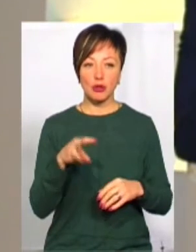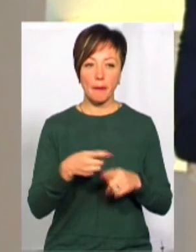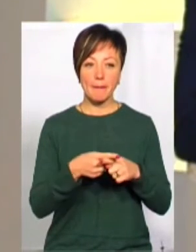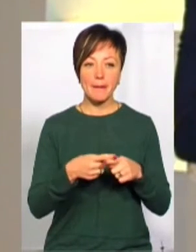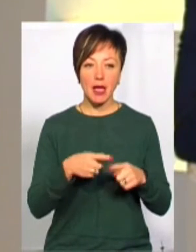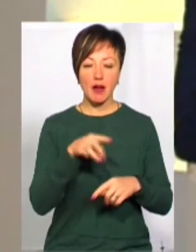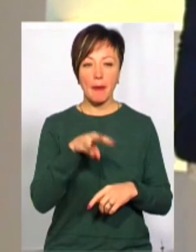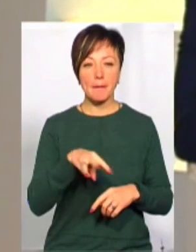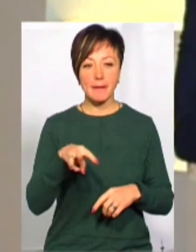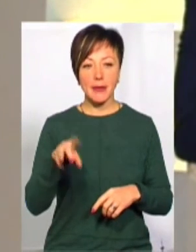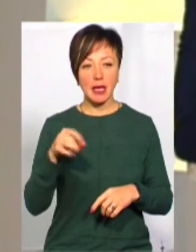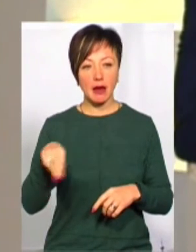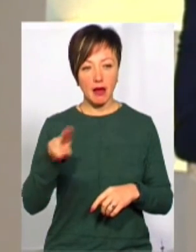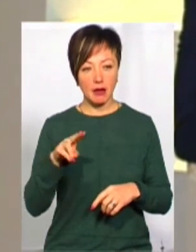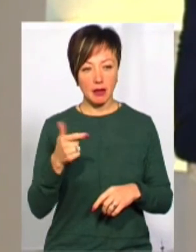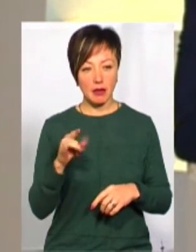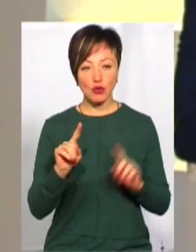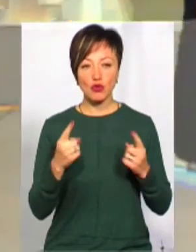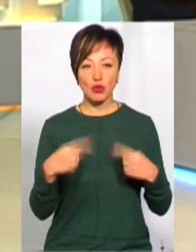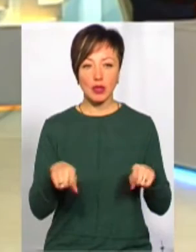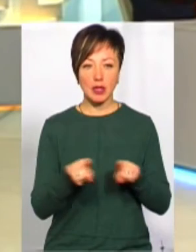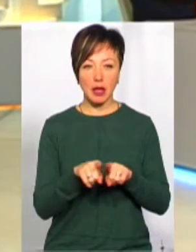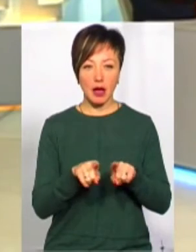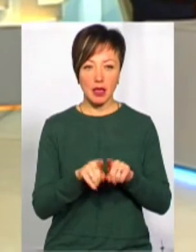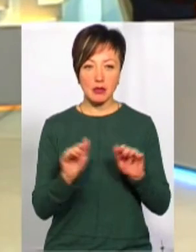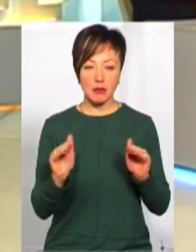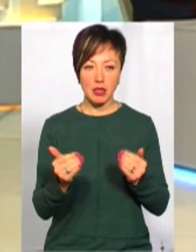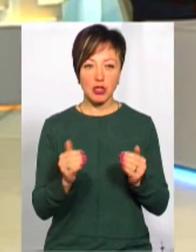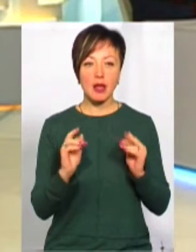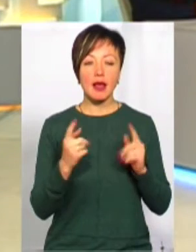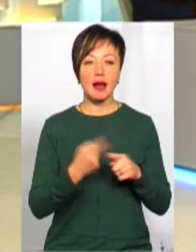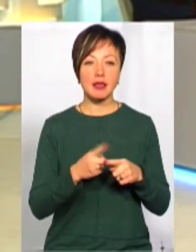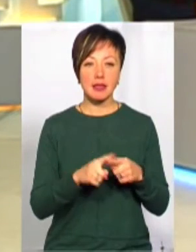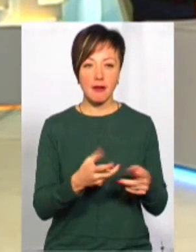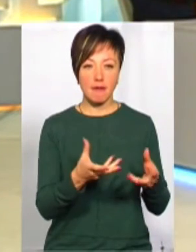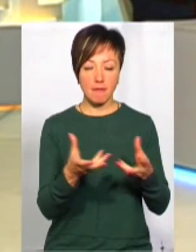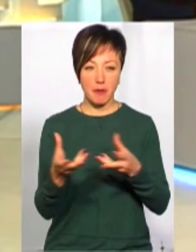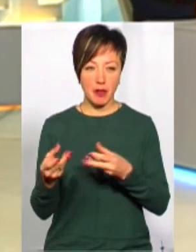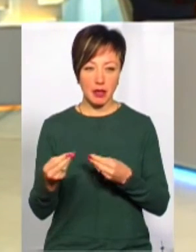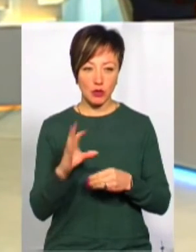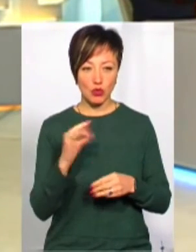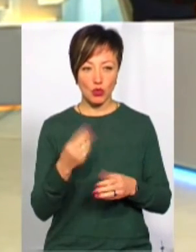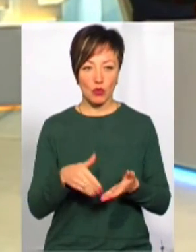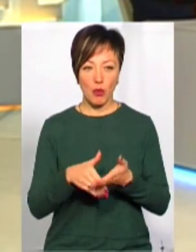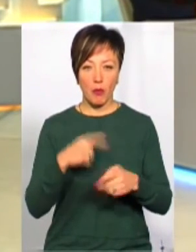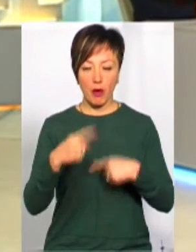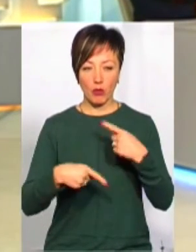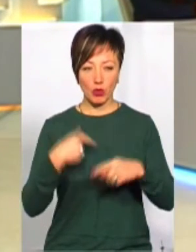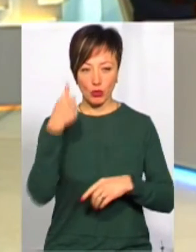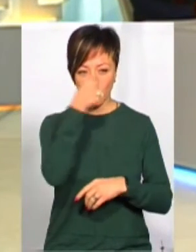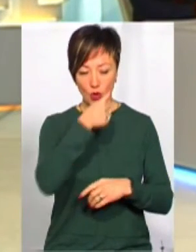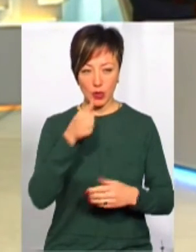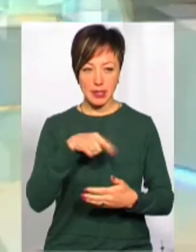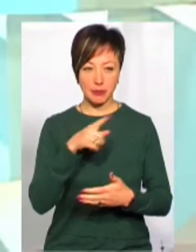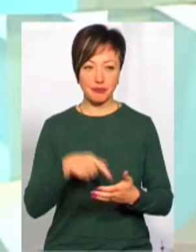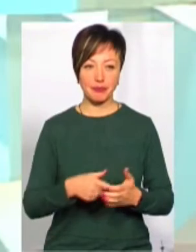півмільярда гривень. Чому таке соцієве зменшення і як це вплине на соціальну допомогу у майбутньому році?